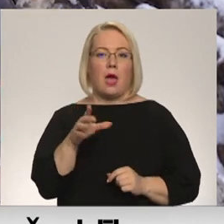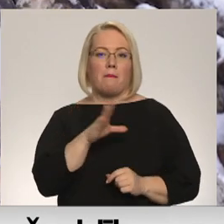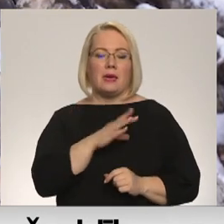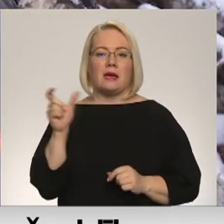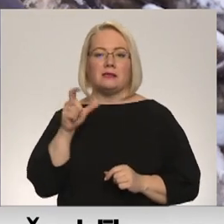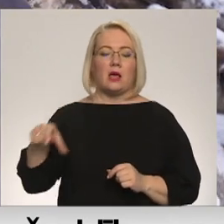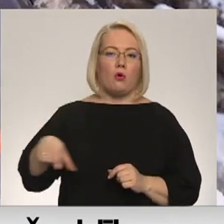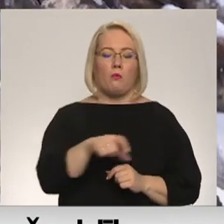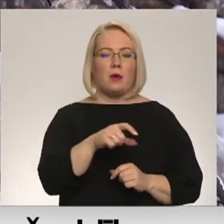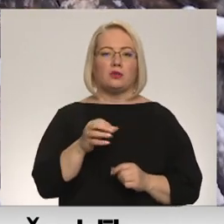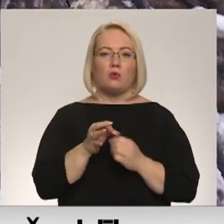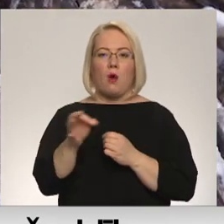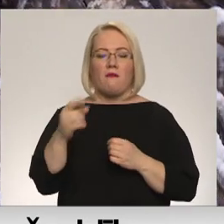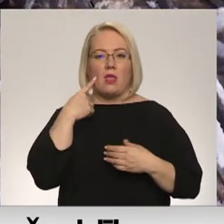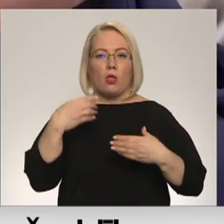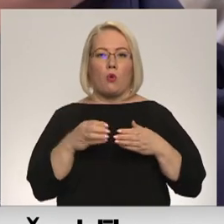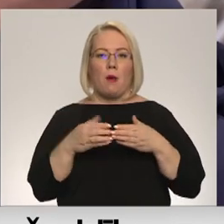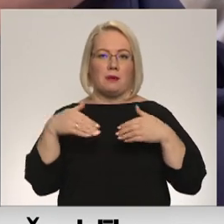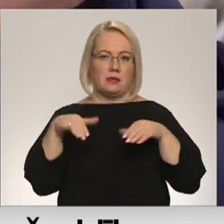zilpēs novada domes lēmums.